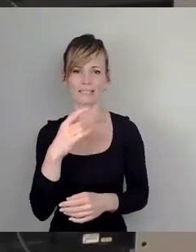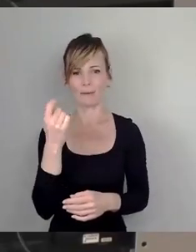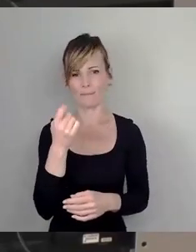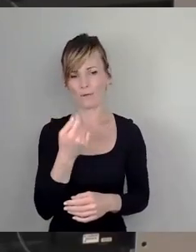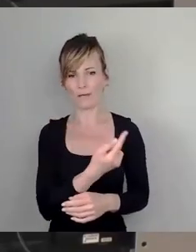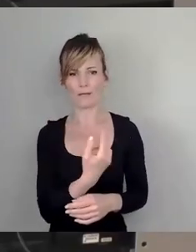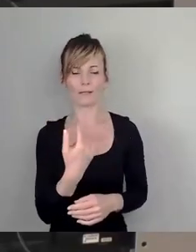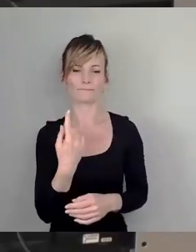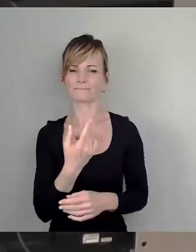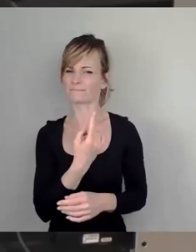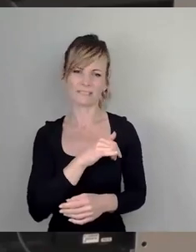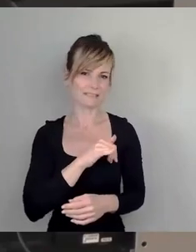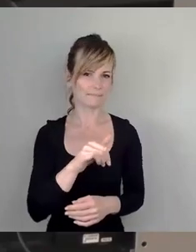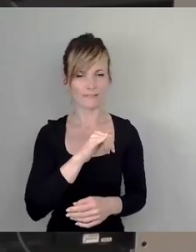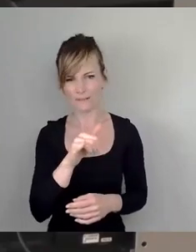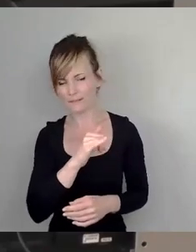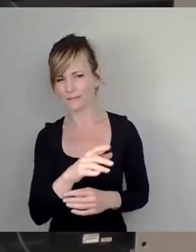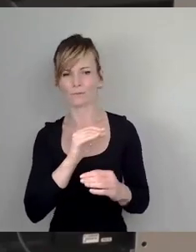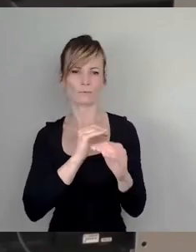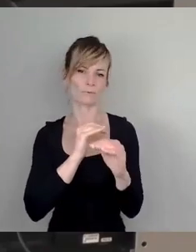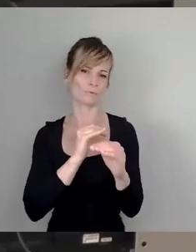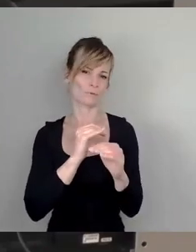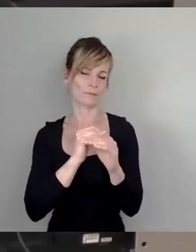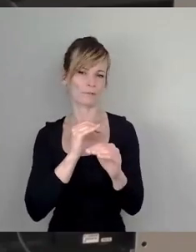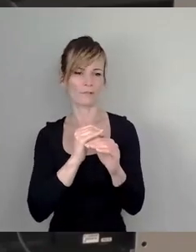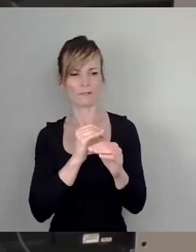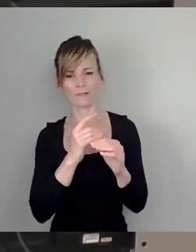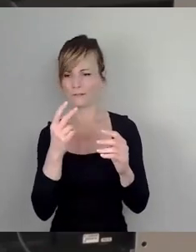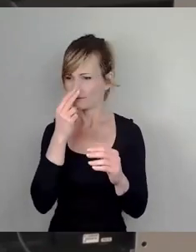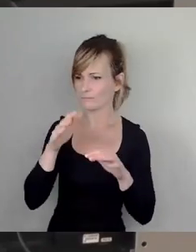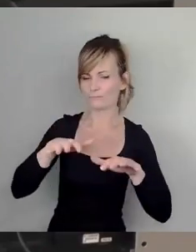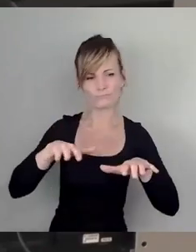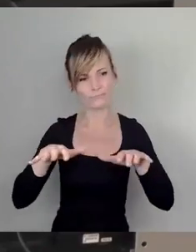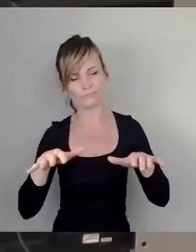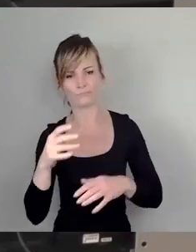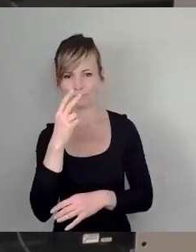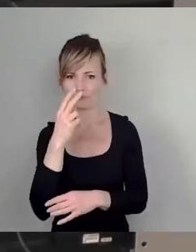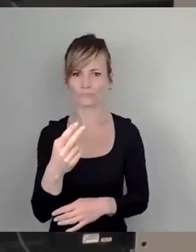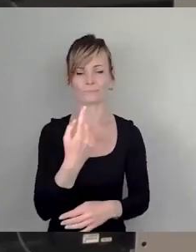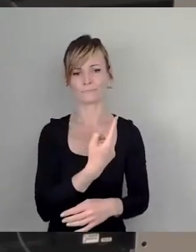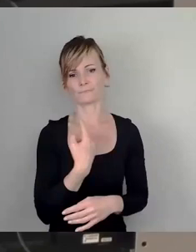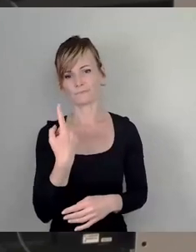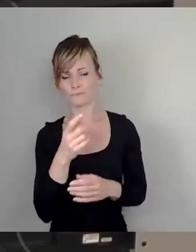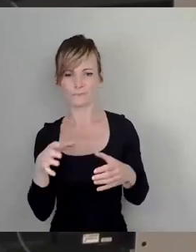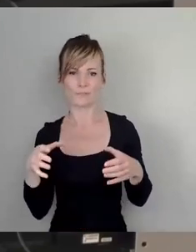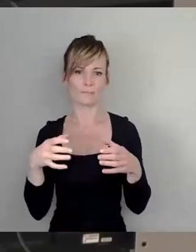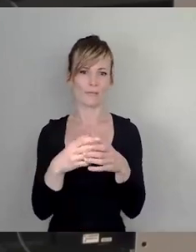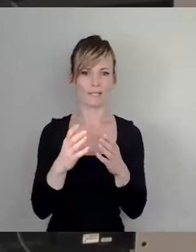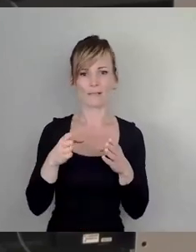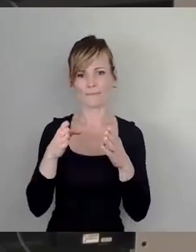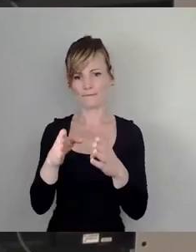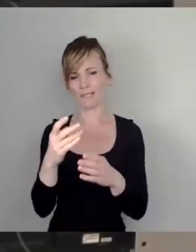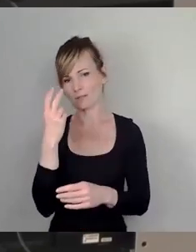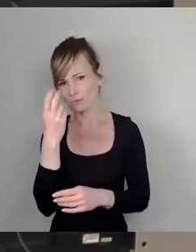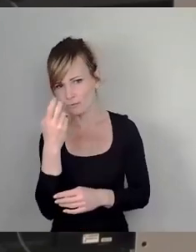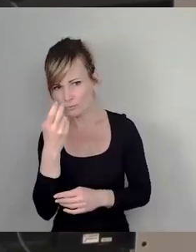ganz kollegial darauf geachtet hat, dass wir gemeinsam nach Wegen suchen, Mehrheiten